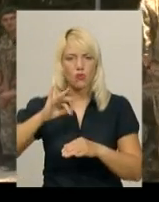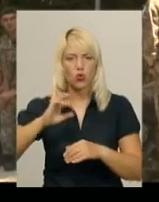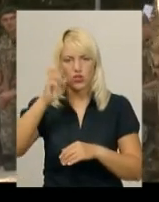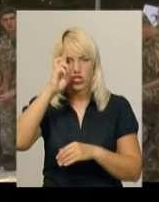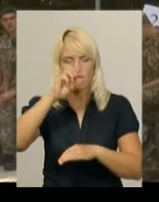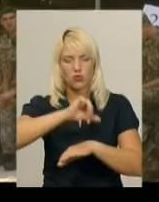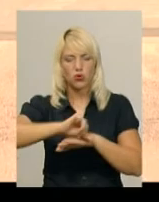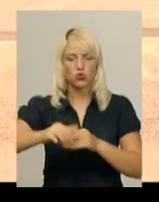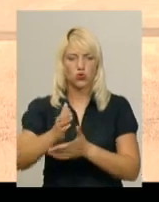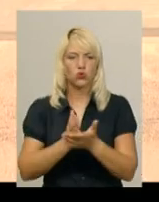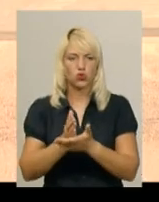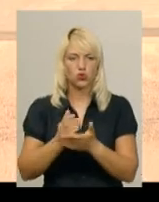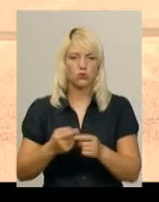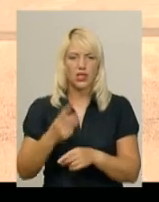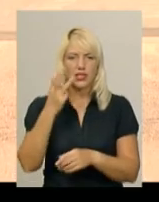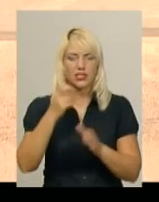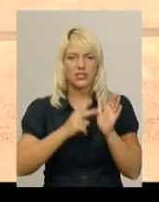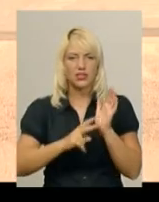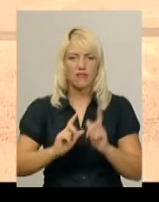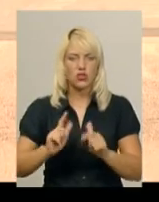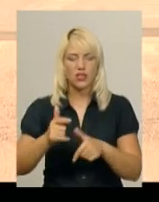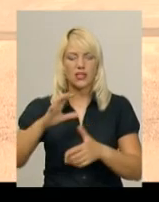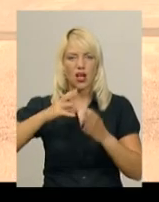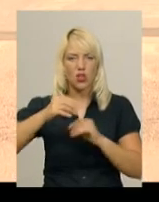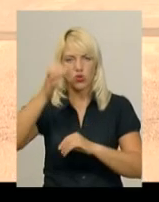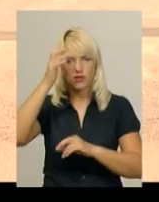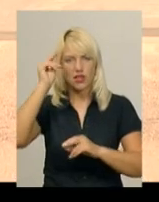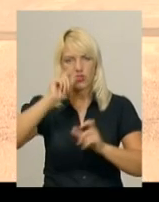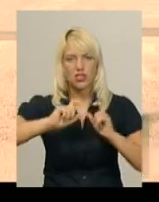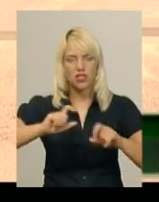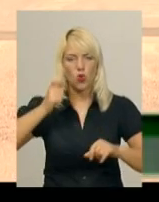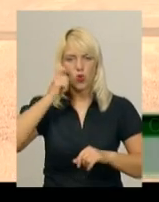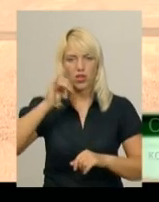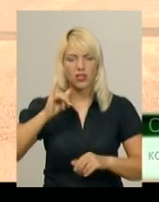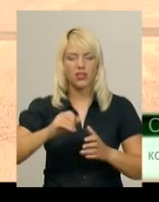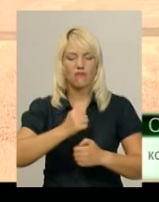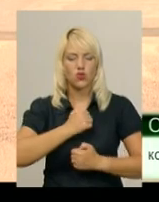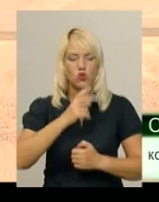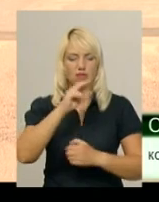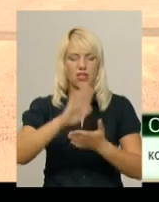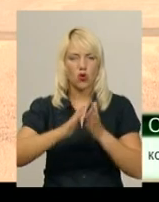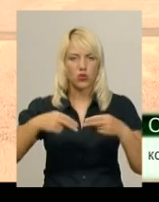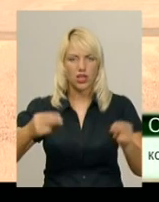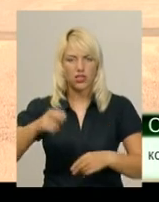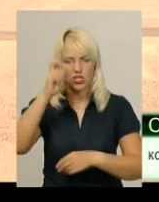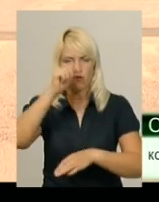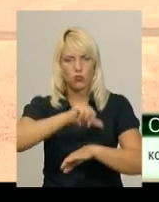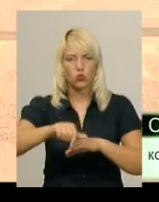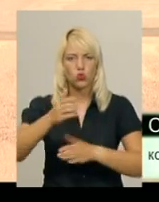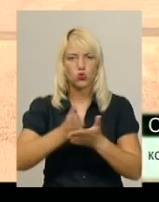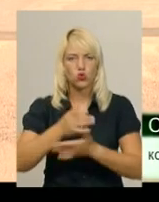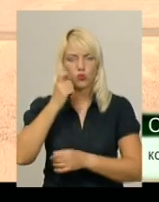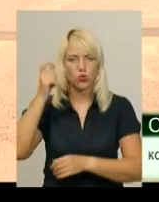прикордонних нарядів. 370 вступників загальноосвітніх навчальних закладів України та військових за контрактом Державної прикордонної служби